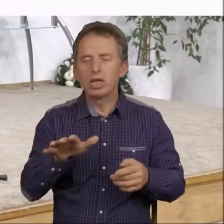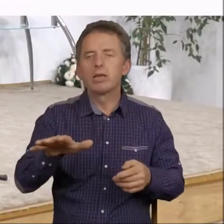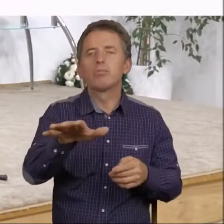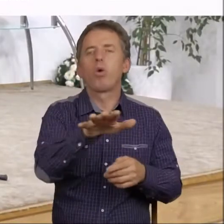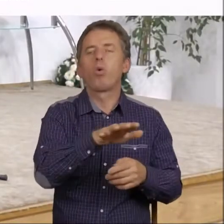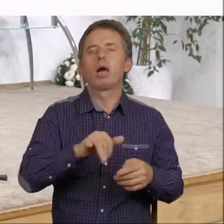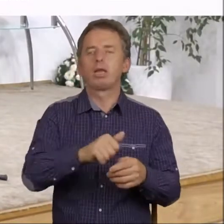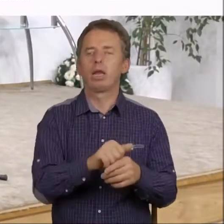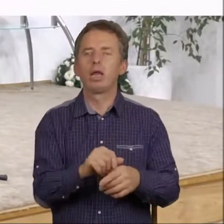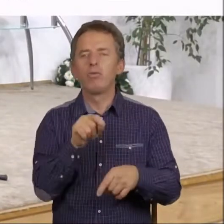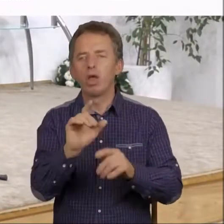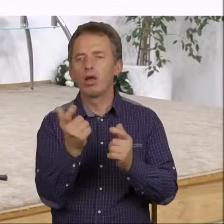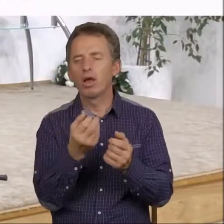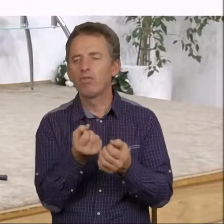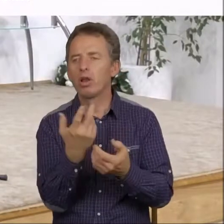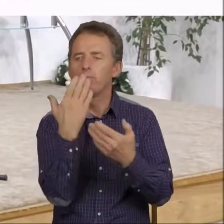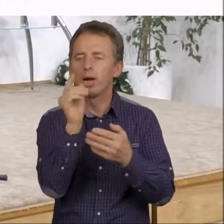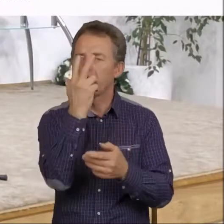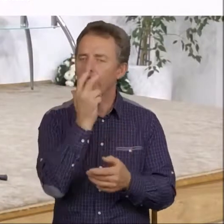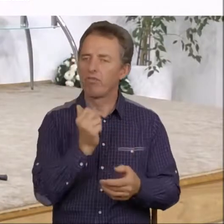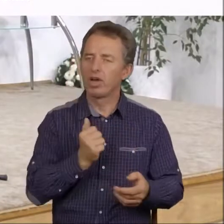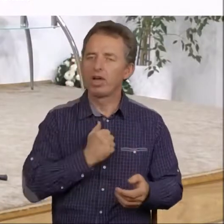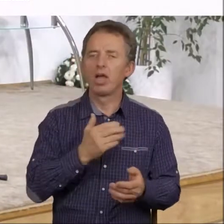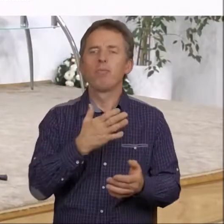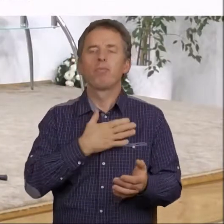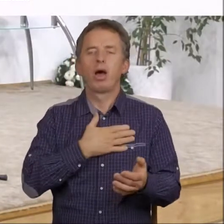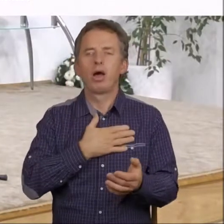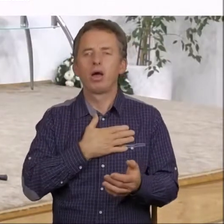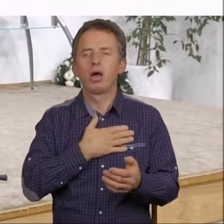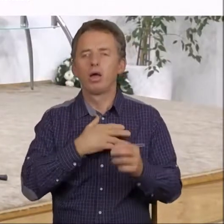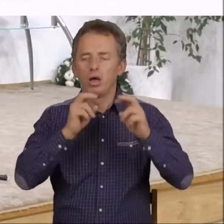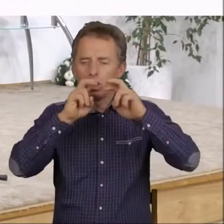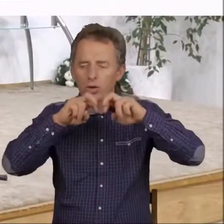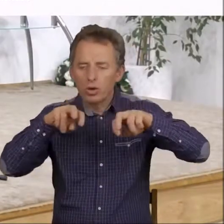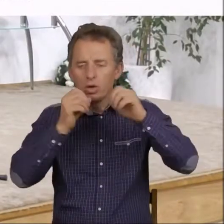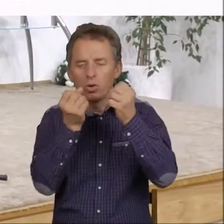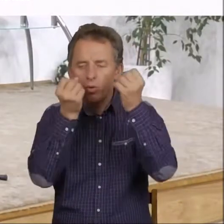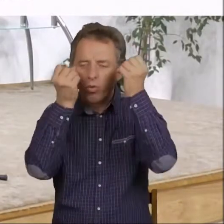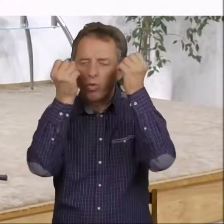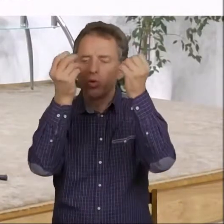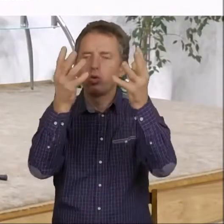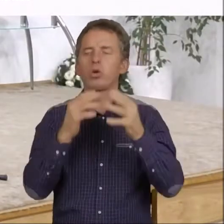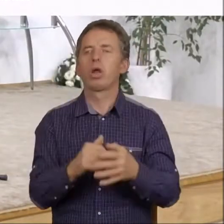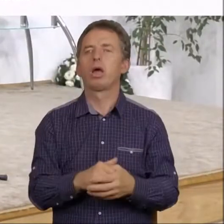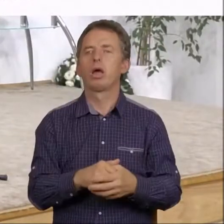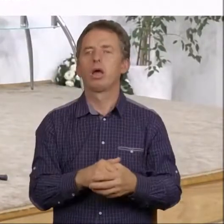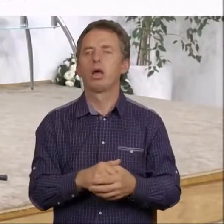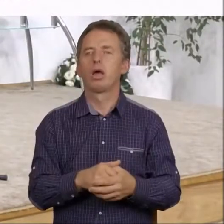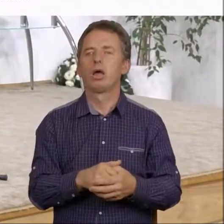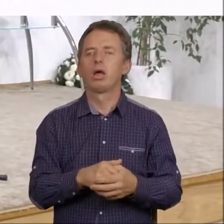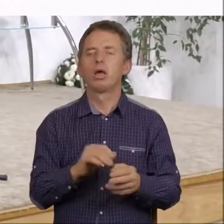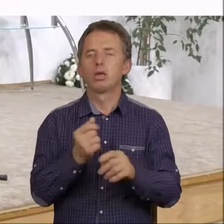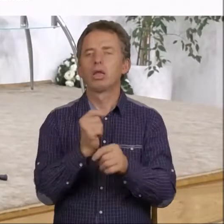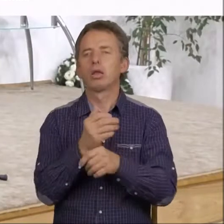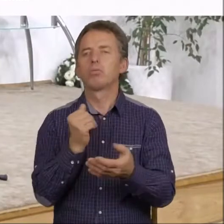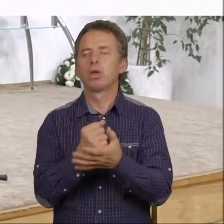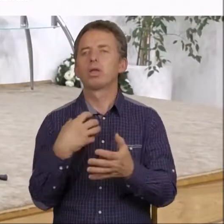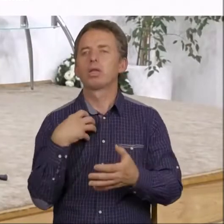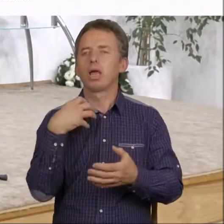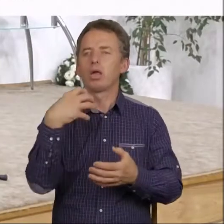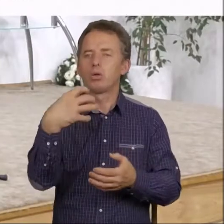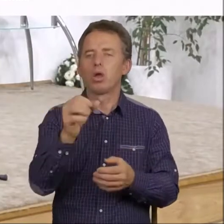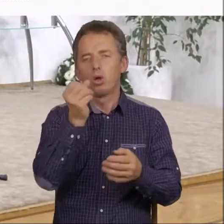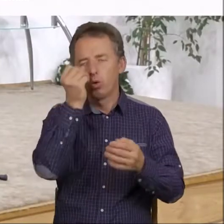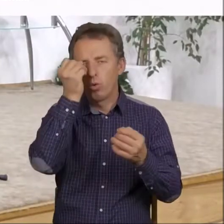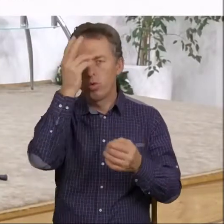Jak w tej chwili bardzo wyraźnie mamy rozsypującą się kulturę zachodu, dawną